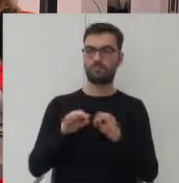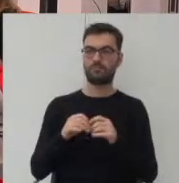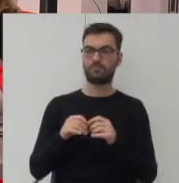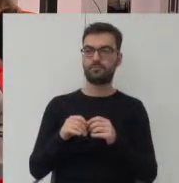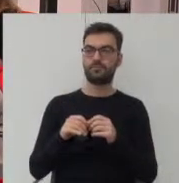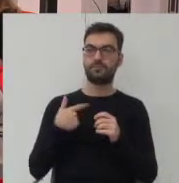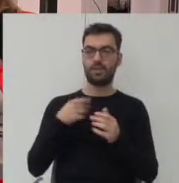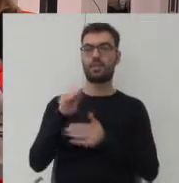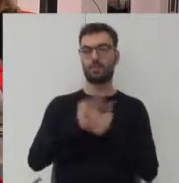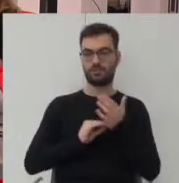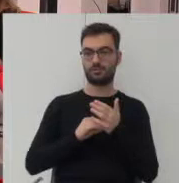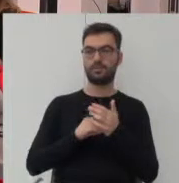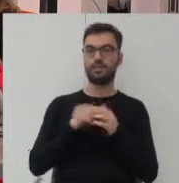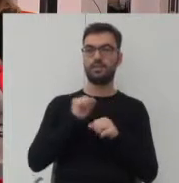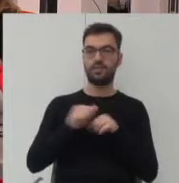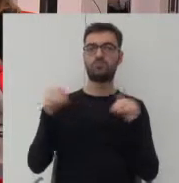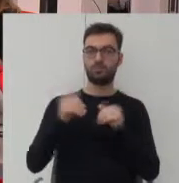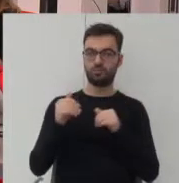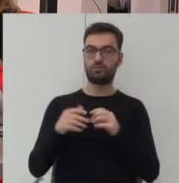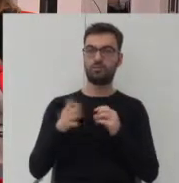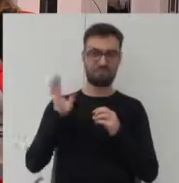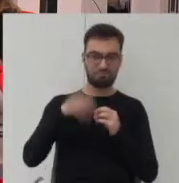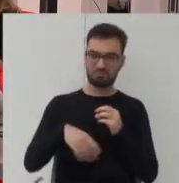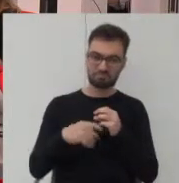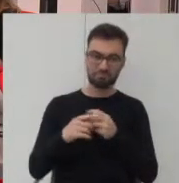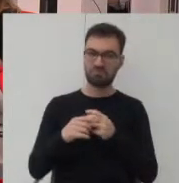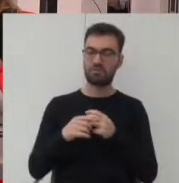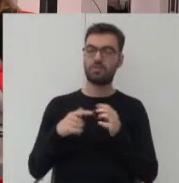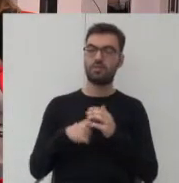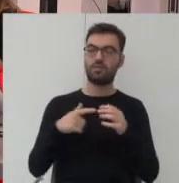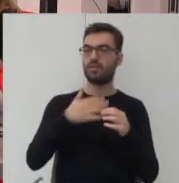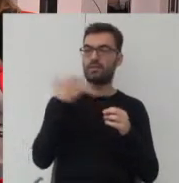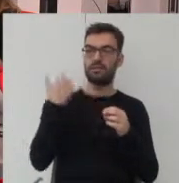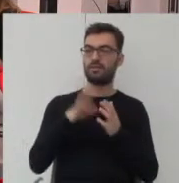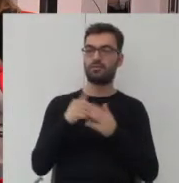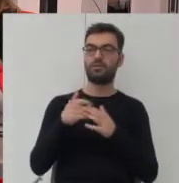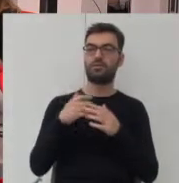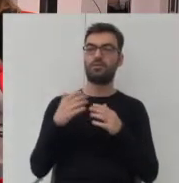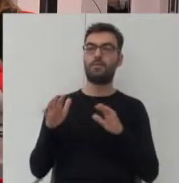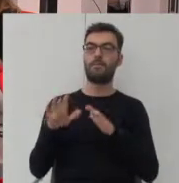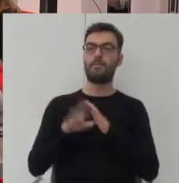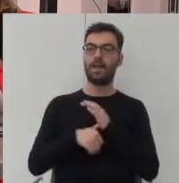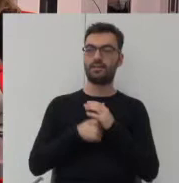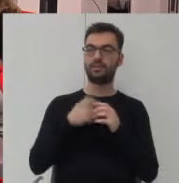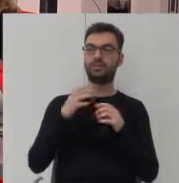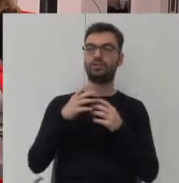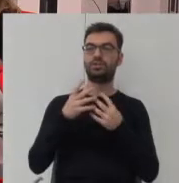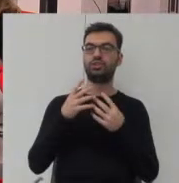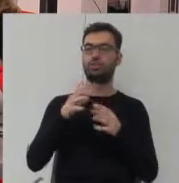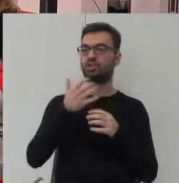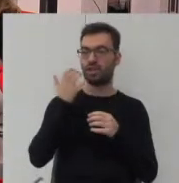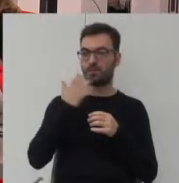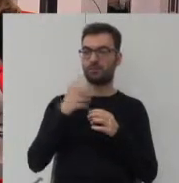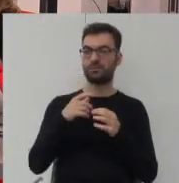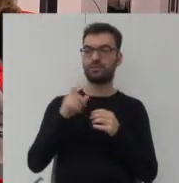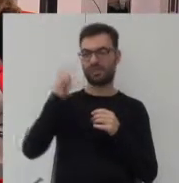magisterska, napisałem taką, że jest taka możliwość, że w zasadzie to, że nie ma tam na przykład miejskiej sieci ciepłowniczej, daje